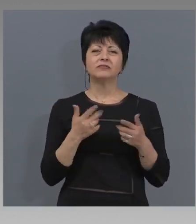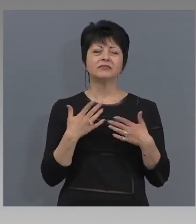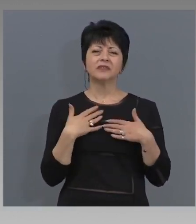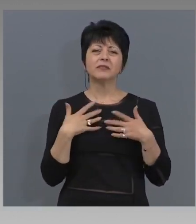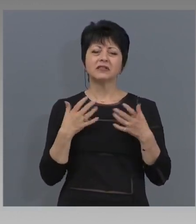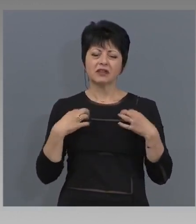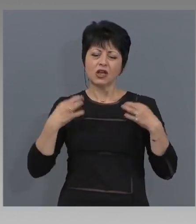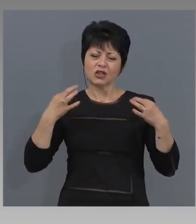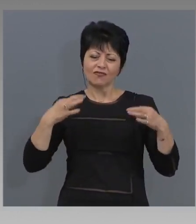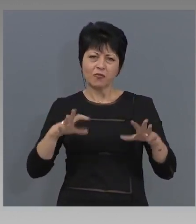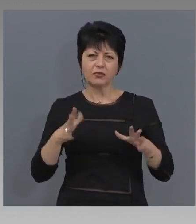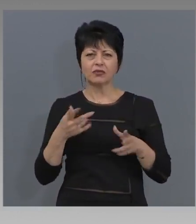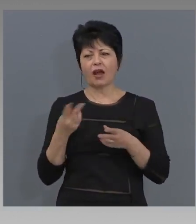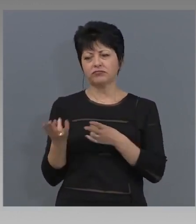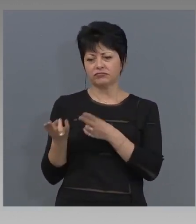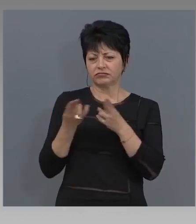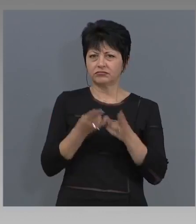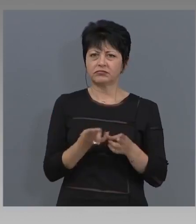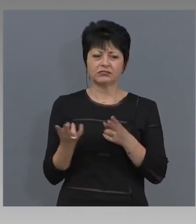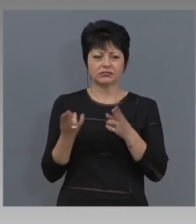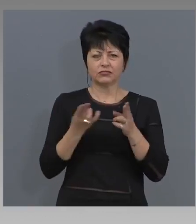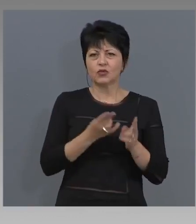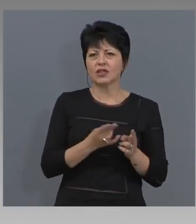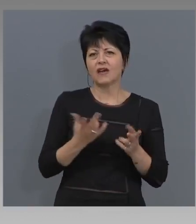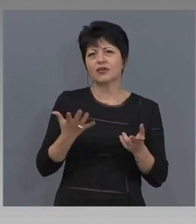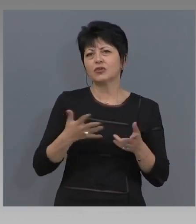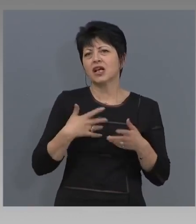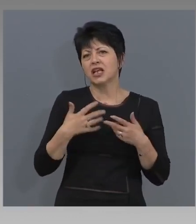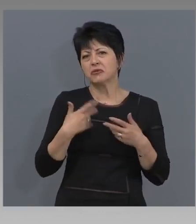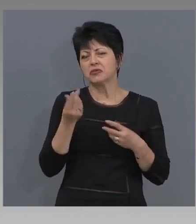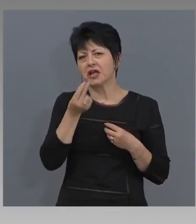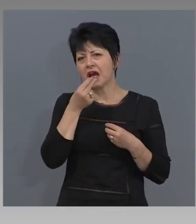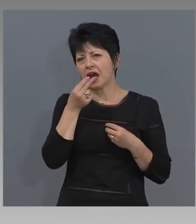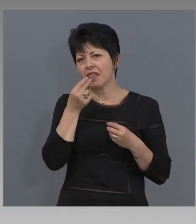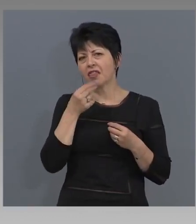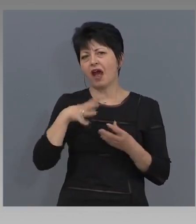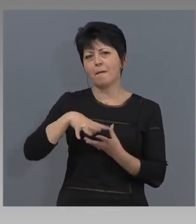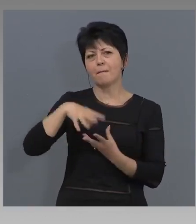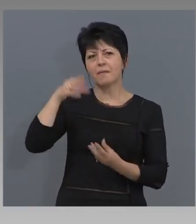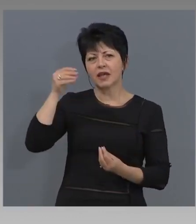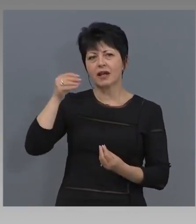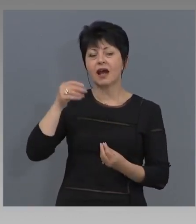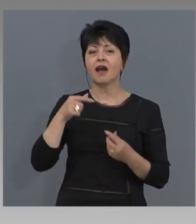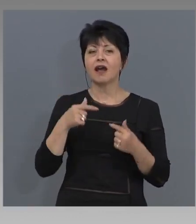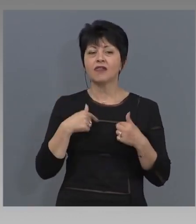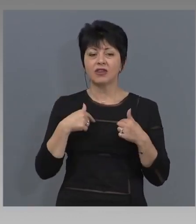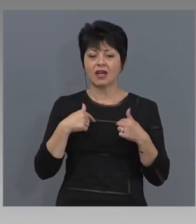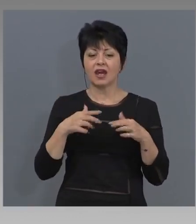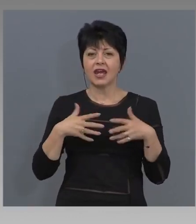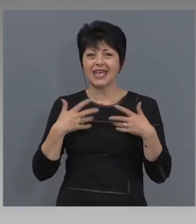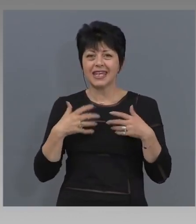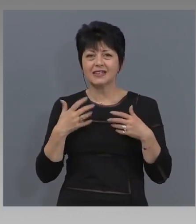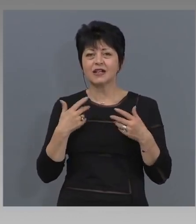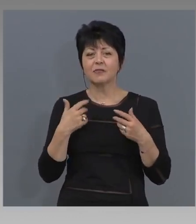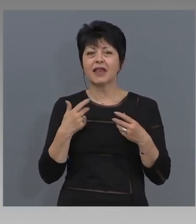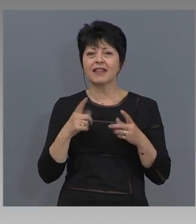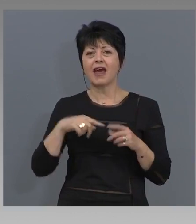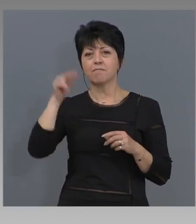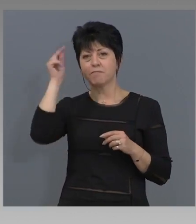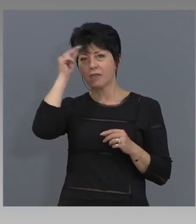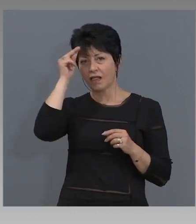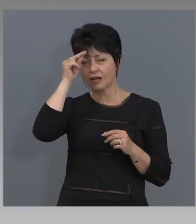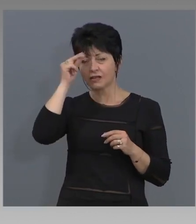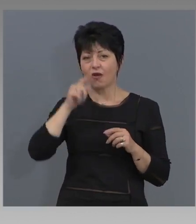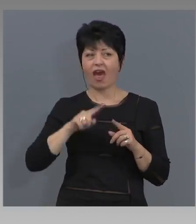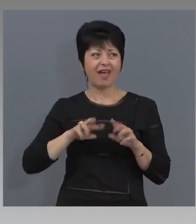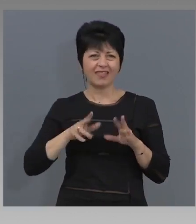имат пълната свобода да се зареждат бира, харни от където искат. Това, което не искаме от тях, е да поддържат българското минус български продукти, а дали ще ги купят от метро